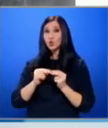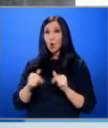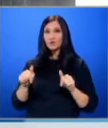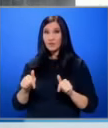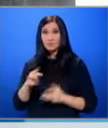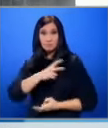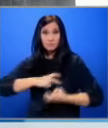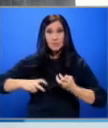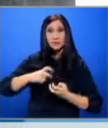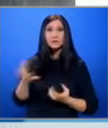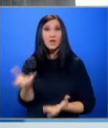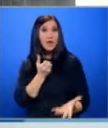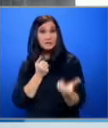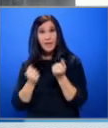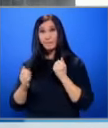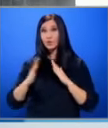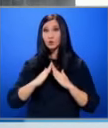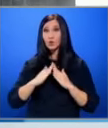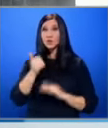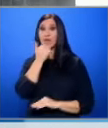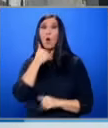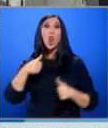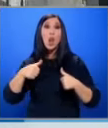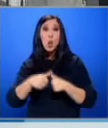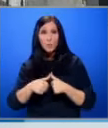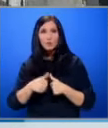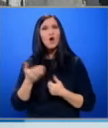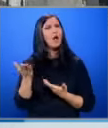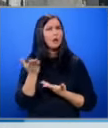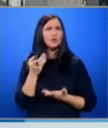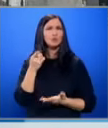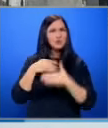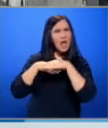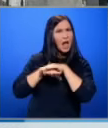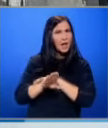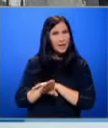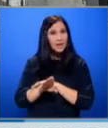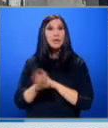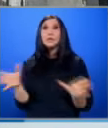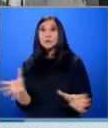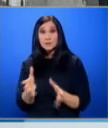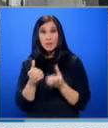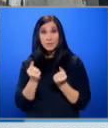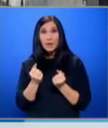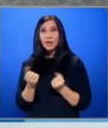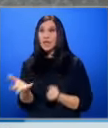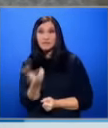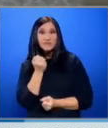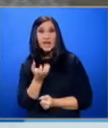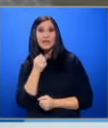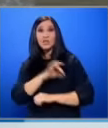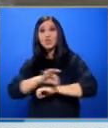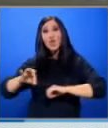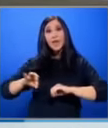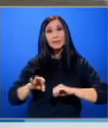претърсване и иземване от къщата в село Любеново, където се е укривал Са намерени иззети чертежи